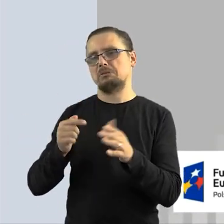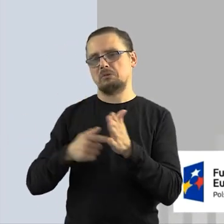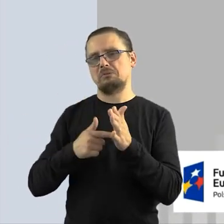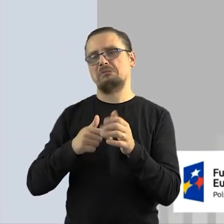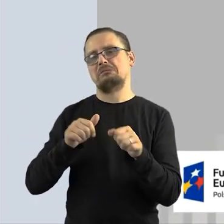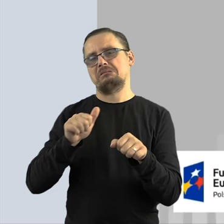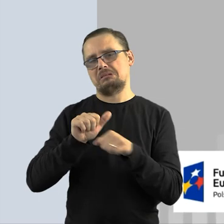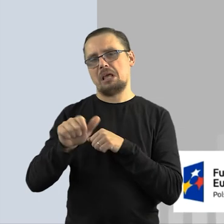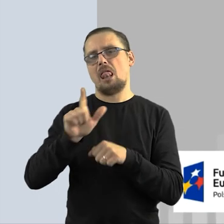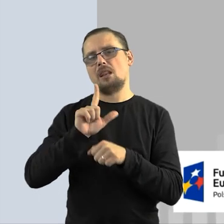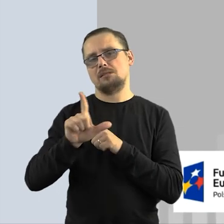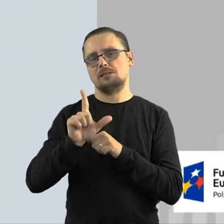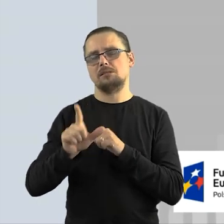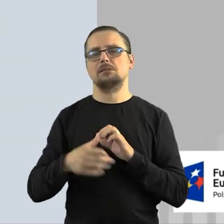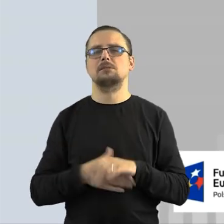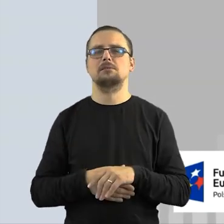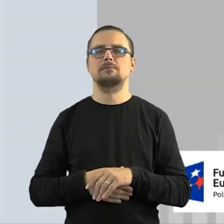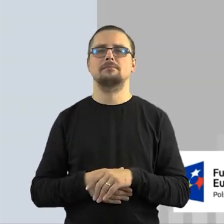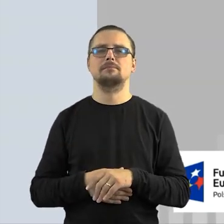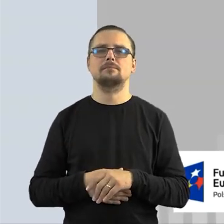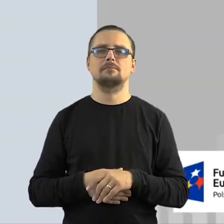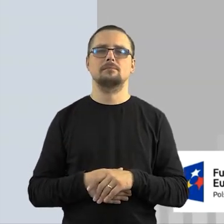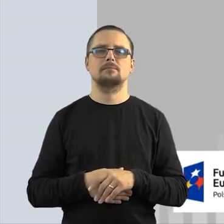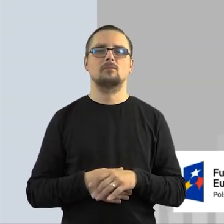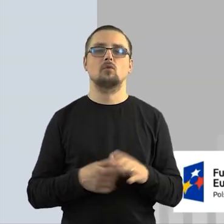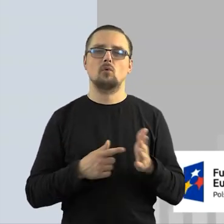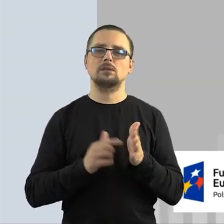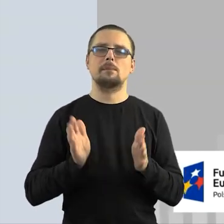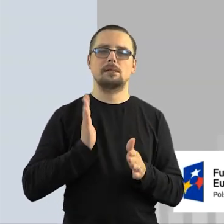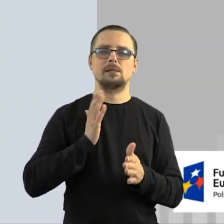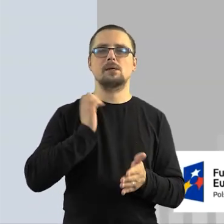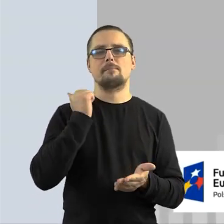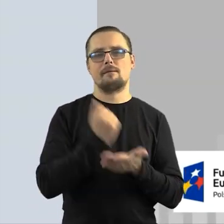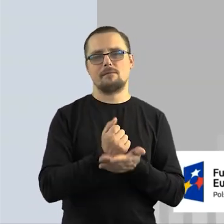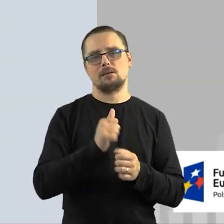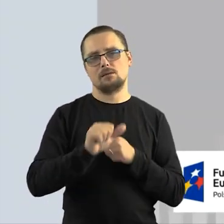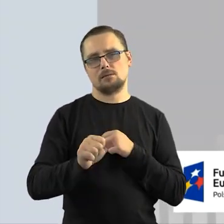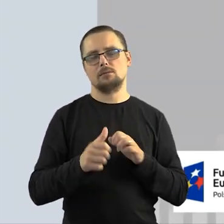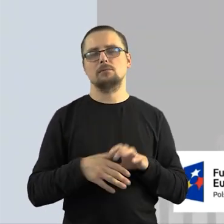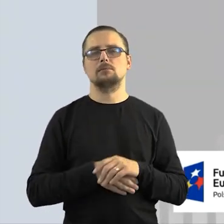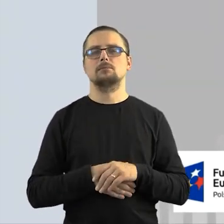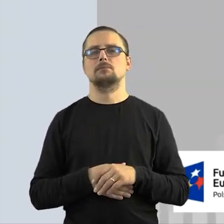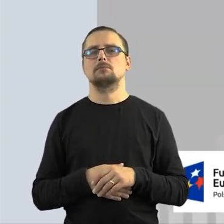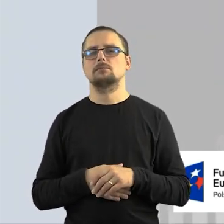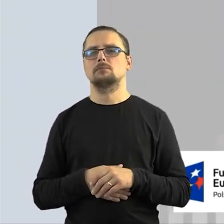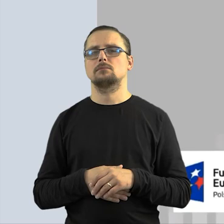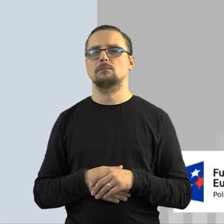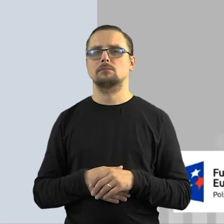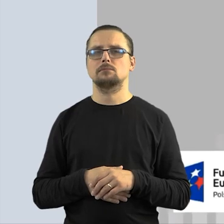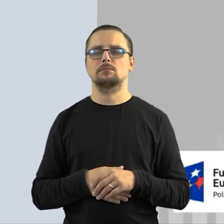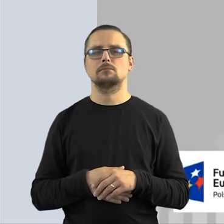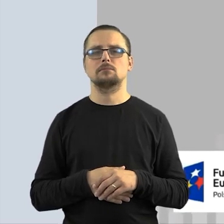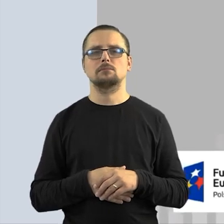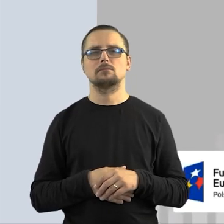pamiętać, że zgoda wyrażona w formie mailowej to też jest forma licencji i to też Państwa zabezpiecza prawnie.